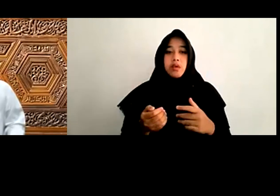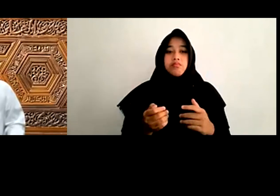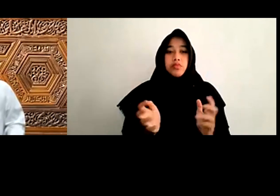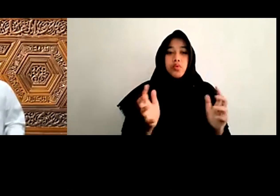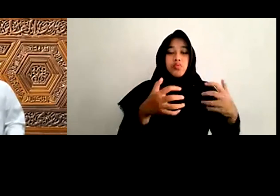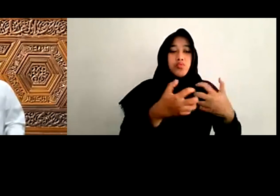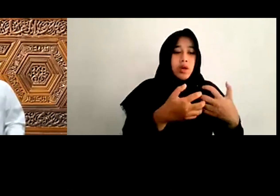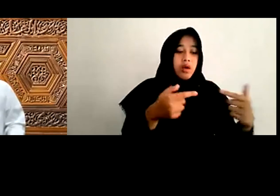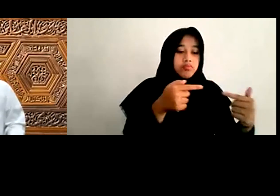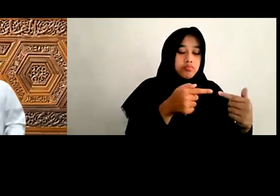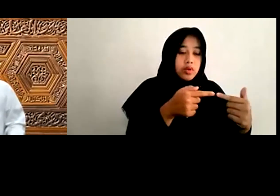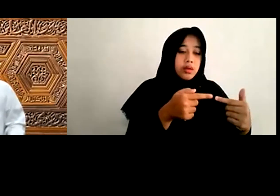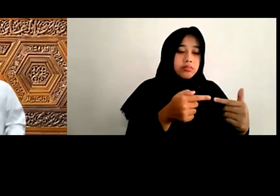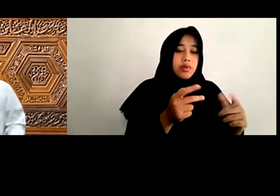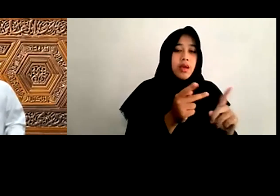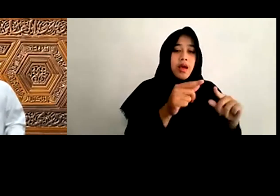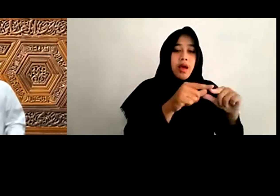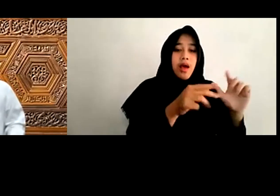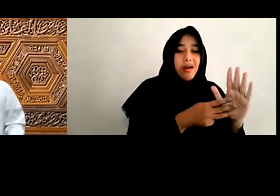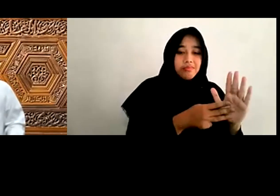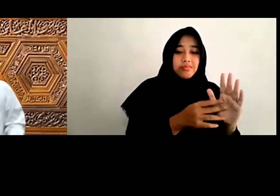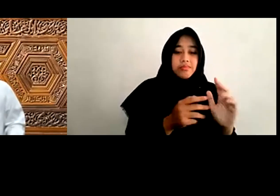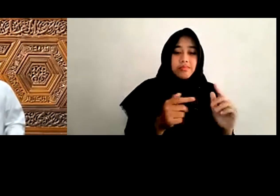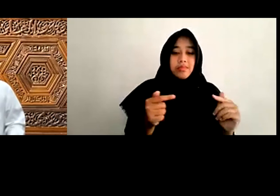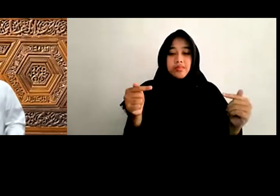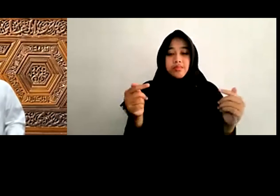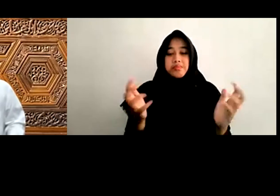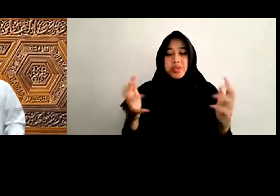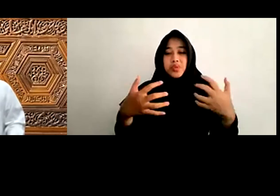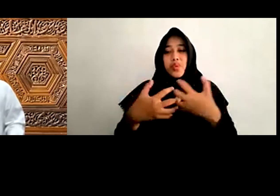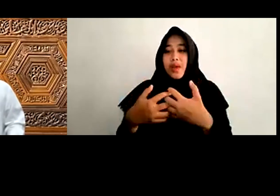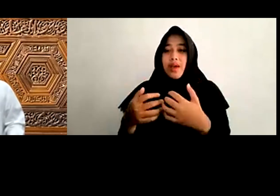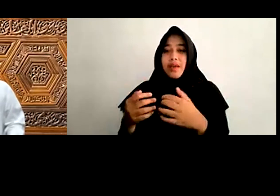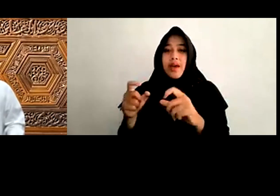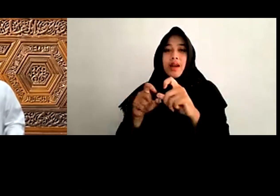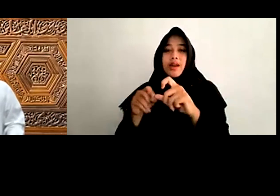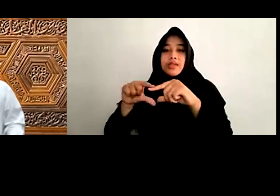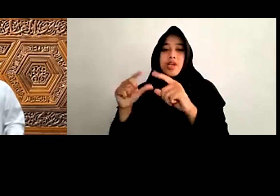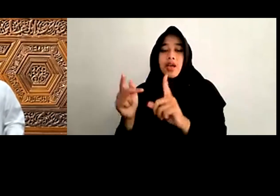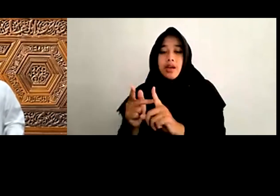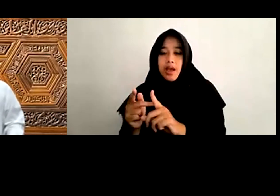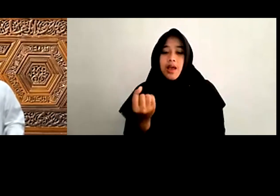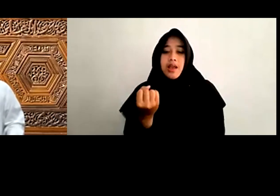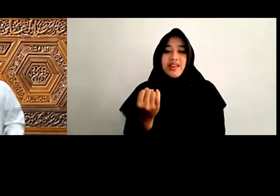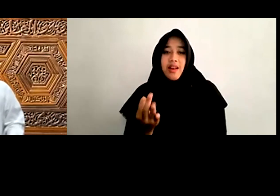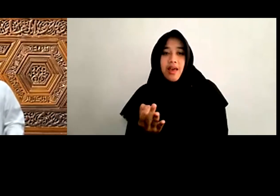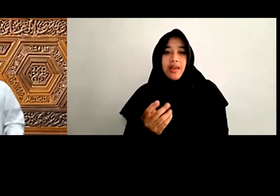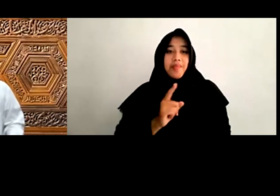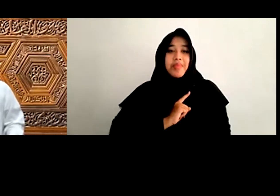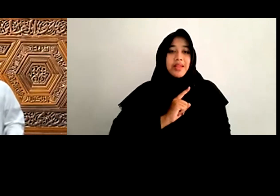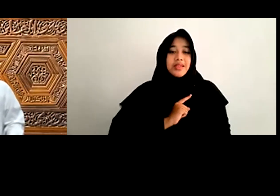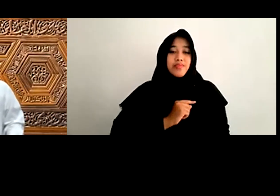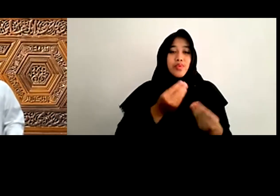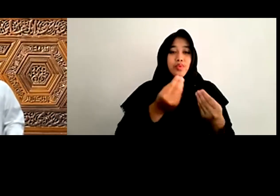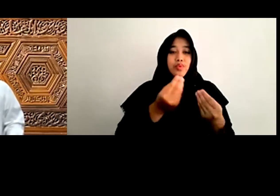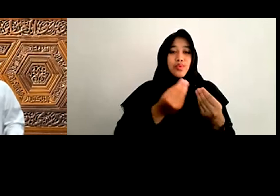Menemukan Nilai-nilai Prinsip-prinsip Basar Unsur-unsur Terbaik Dari syariah Dan ham